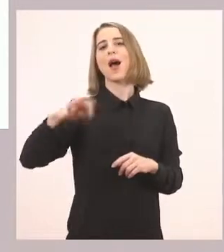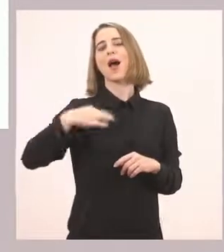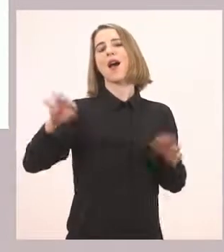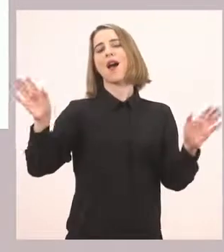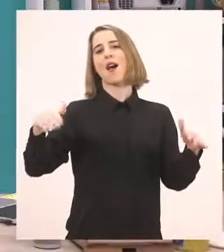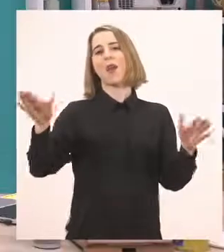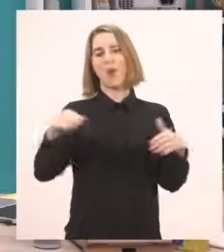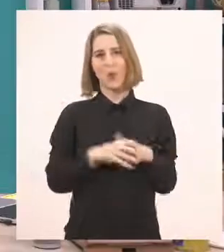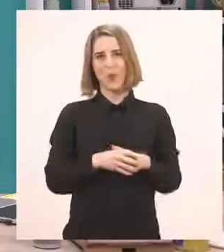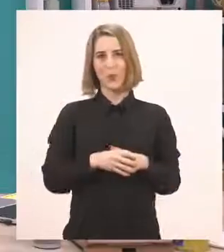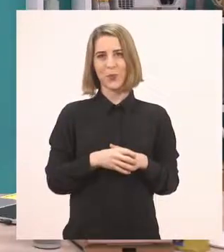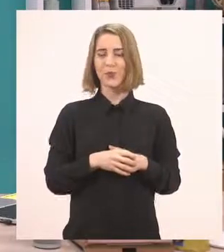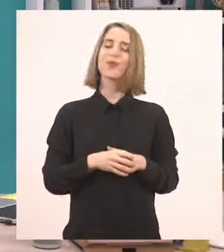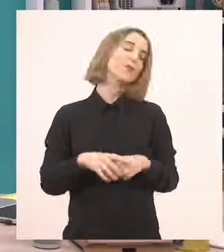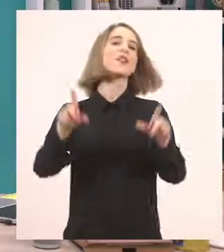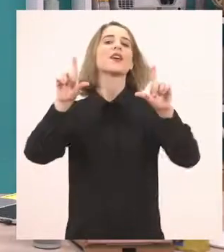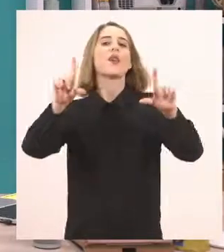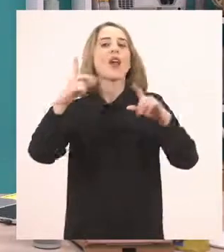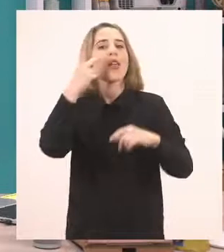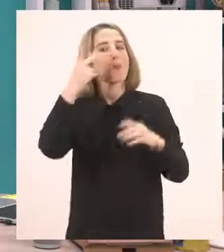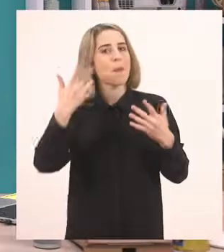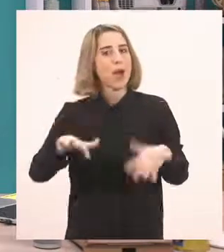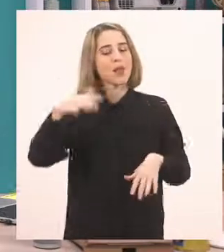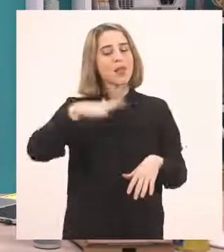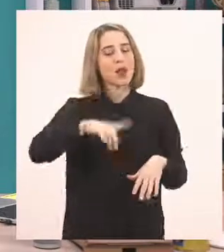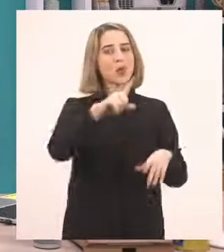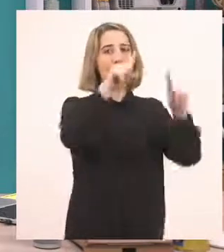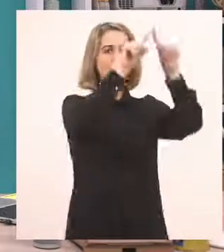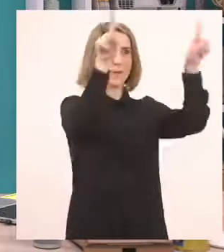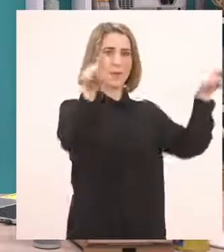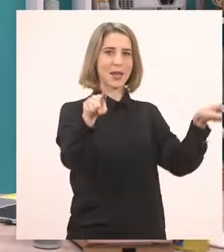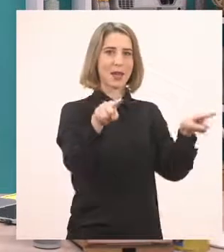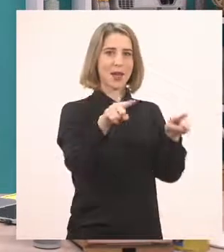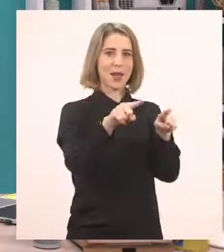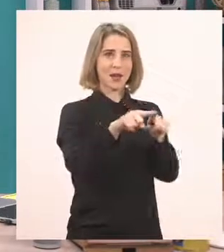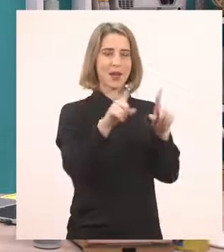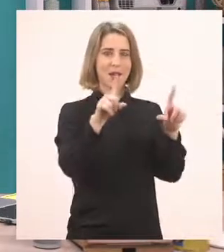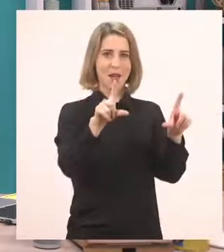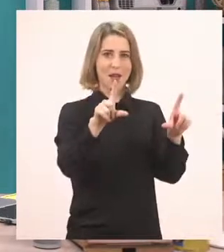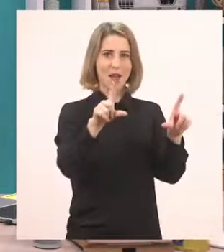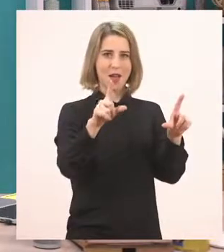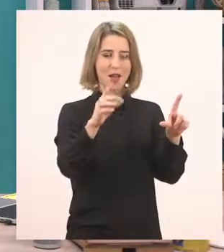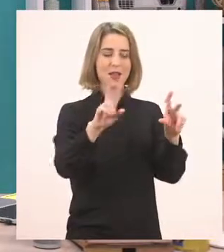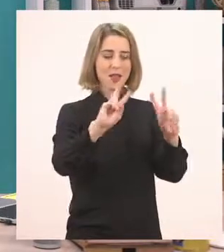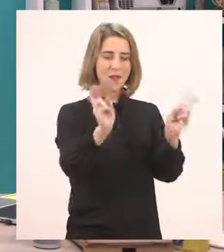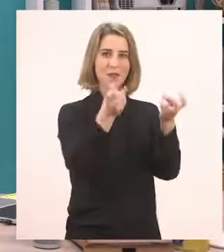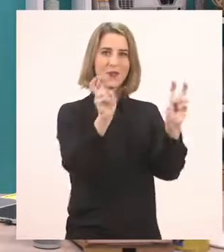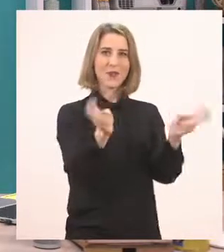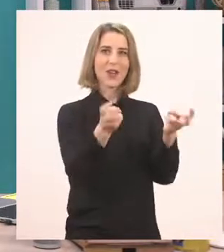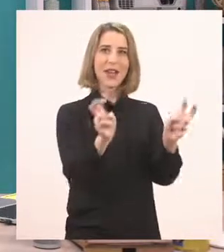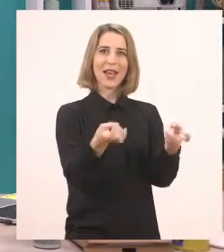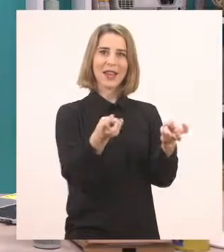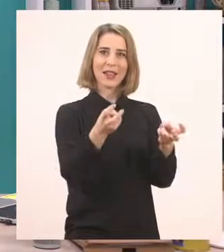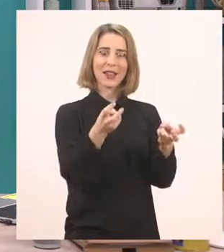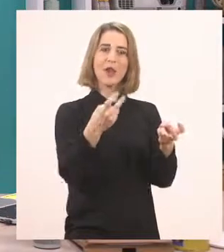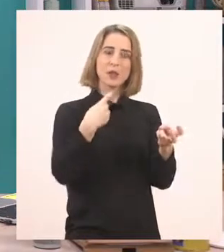Λοιπόν, είδαμε την εικονίτσα μας και τώρα θέλω να πάμε στον πίνακα και να μου βρείτε μερικές λεξούλες από